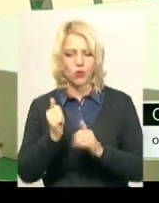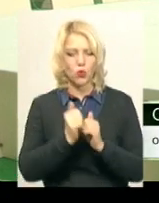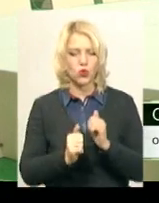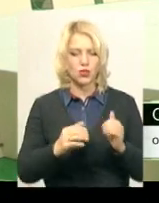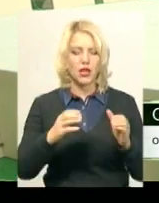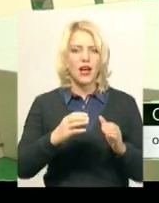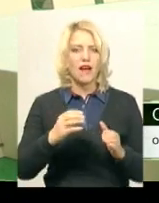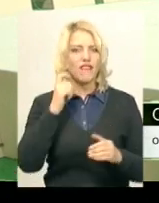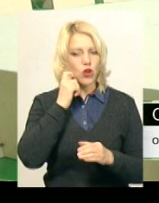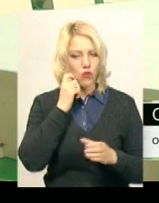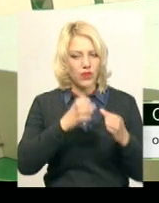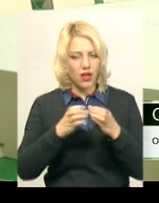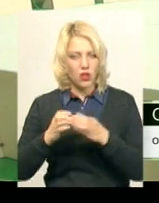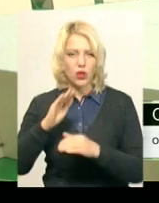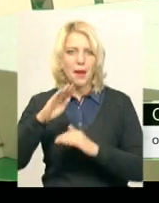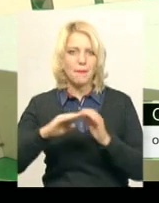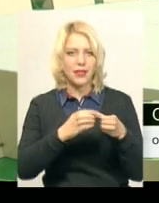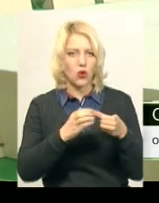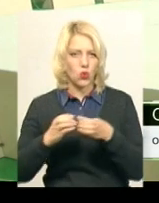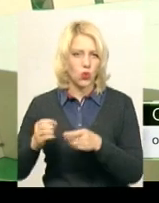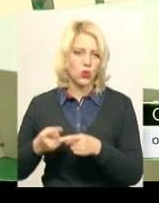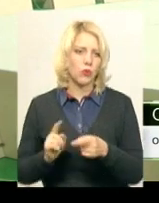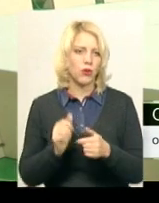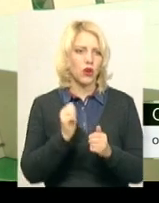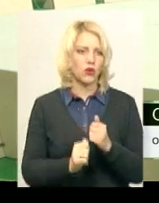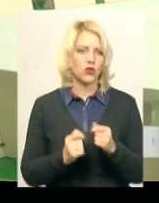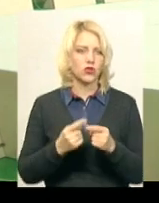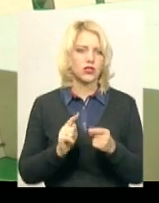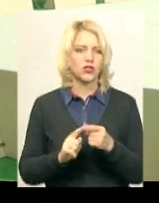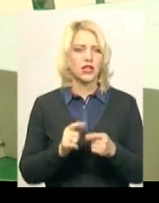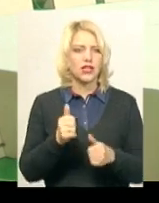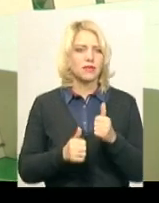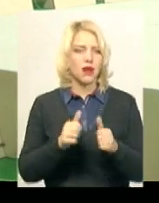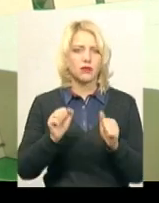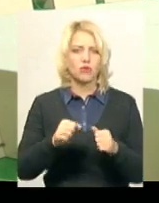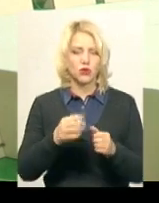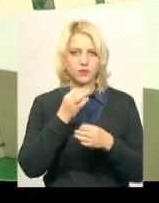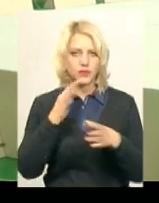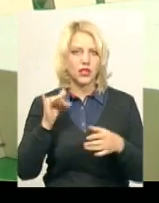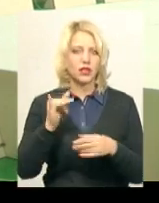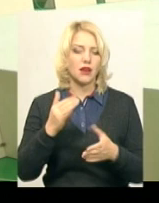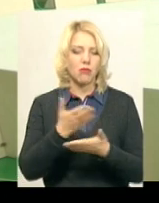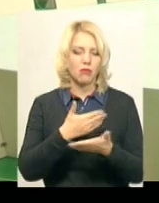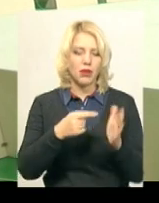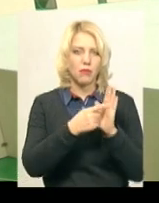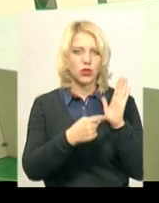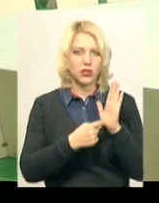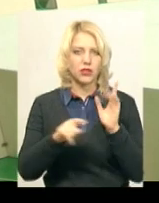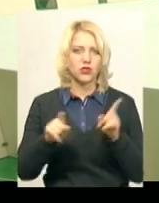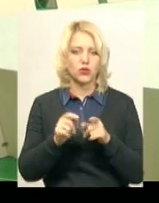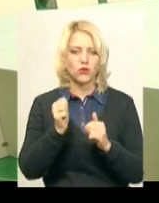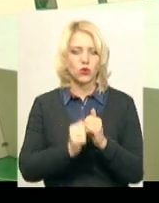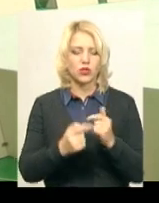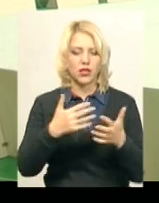підгрупі, адже художня гімнастика – це шестма видами можна змагатися. І ми розділили, щоб в